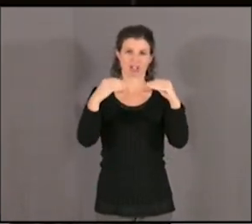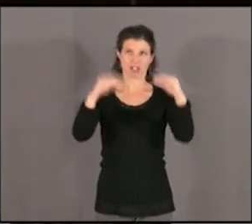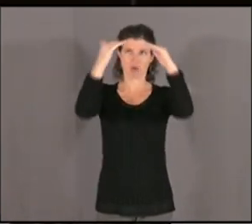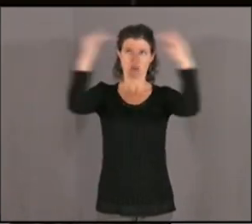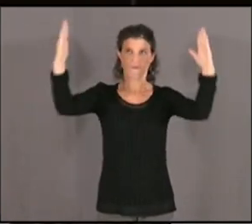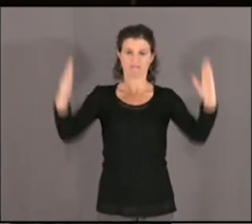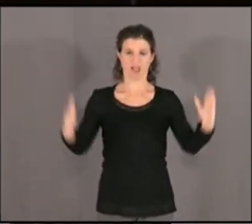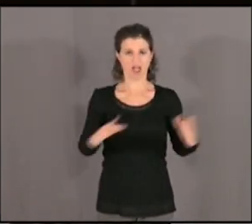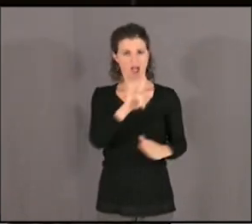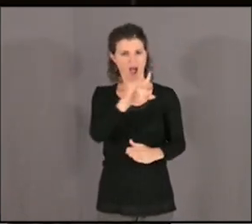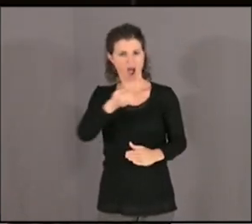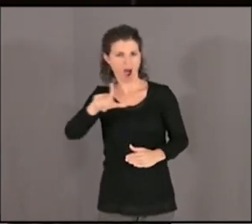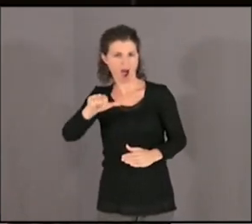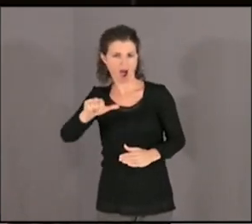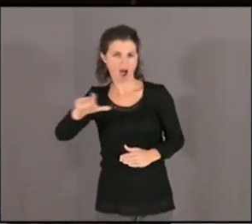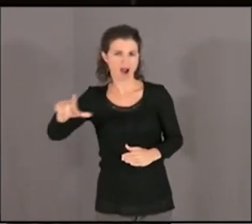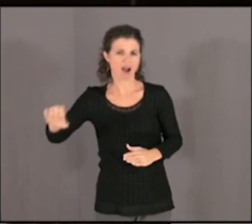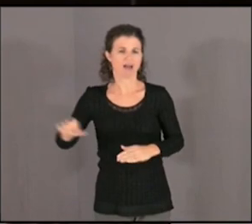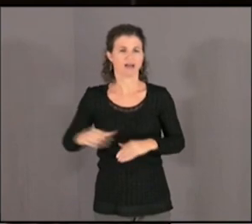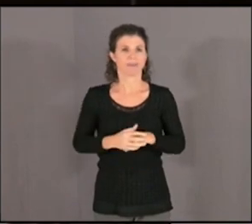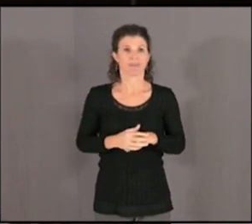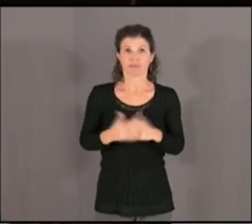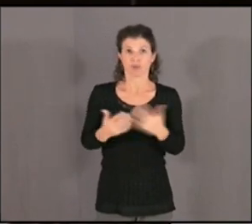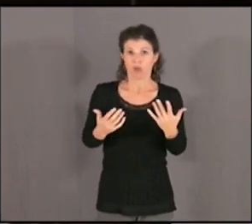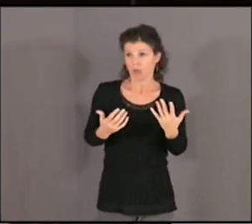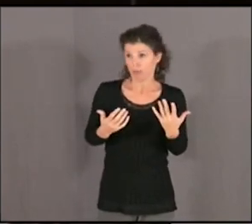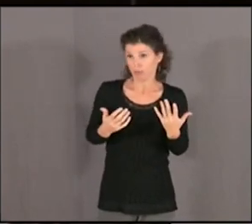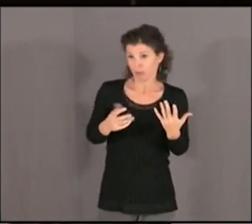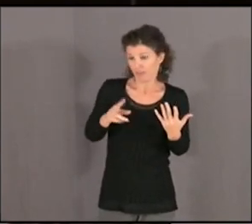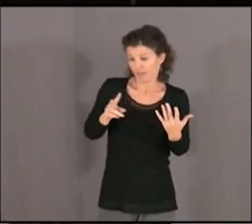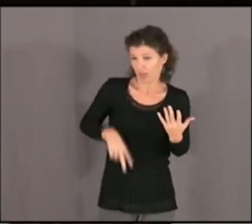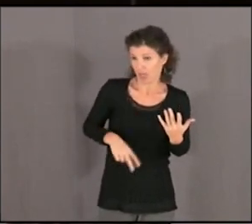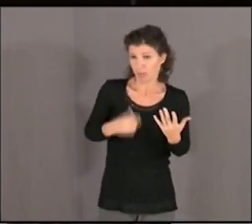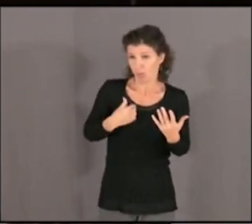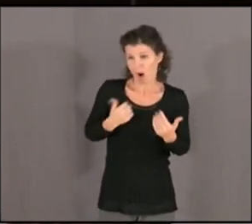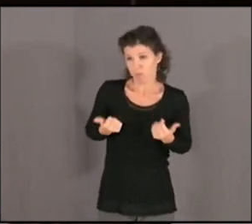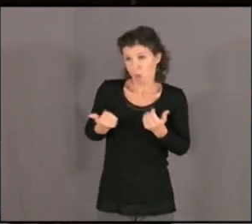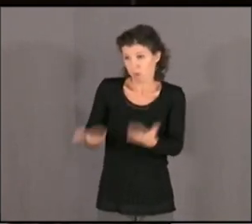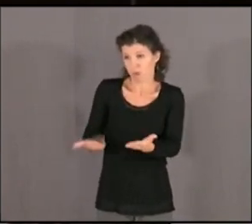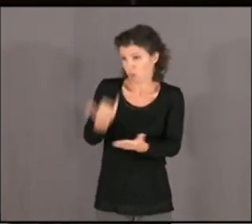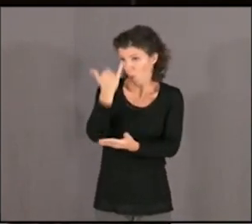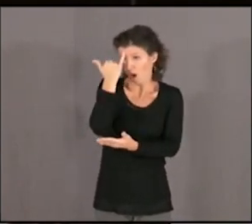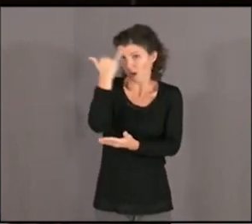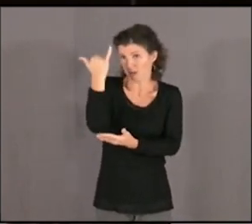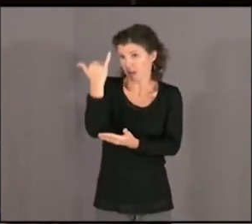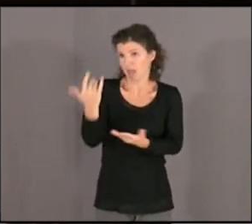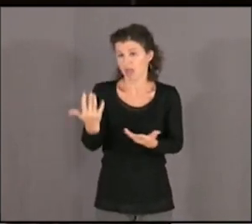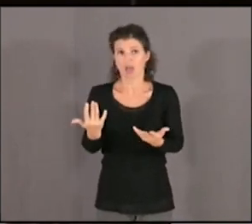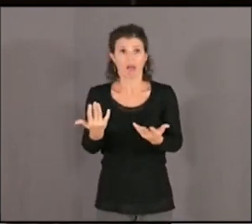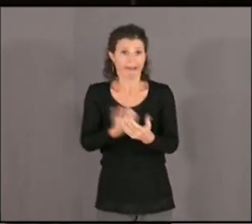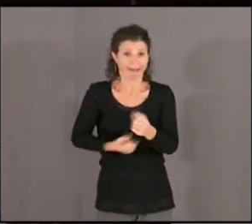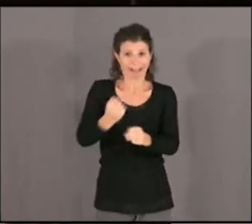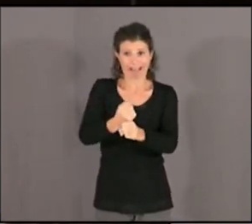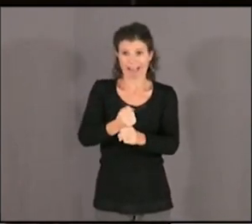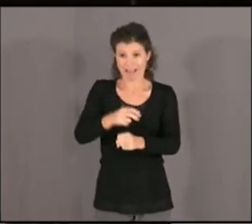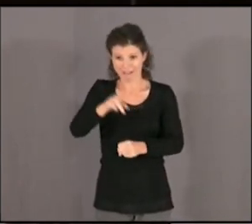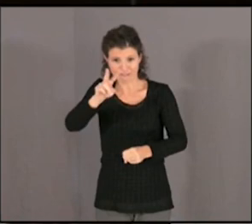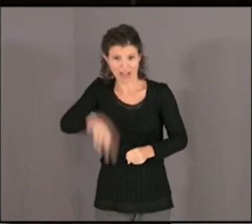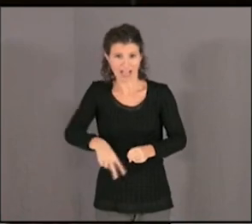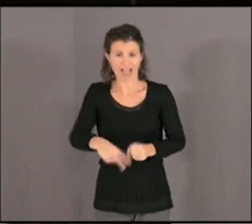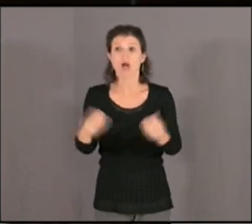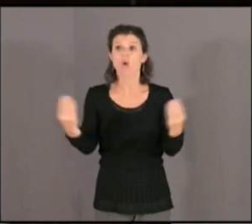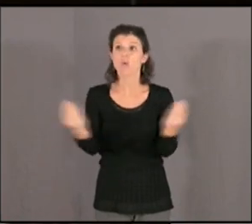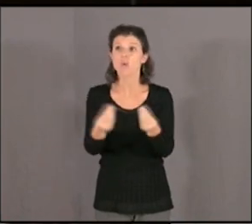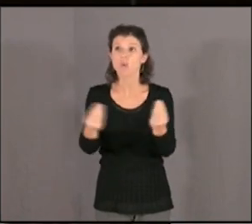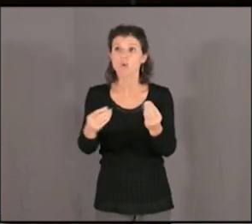quant à moi, mais je peux vous faire cadeau de la proposition, il n aura pas de droit d'auteur, d'installer, de créer des halles, des vraies halles au DOC.